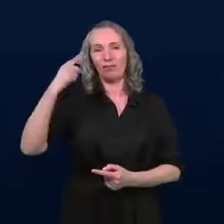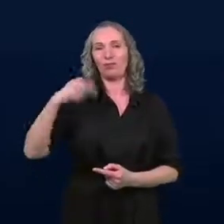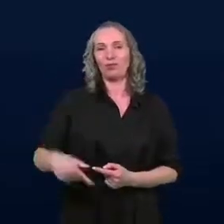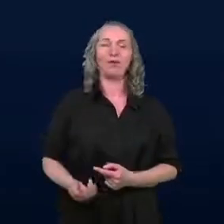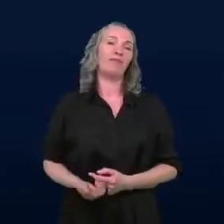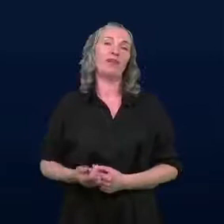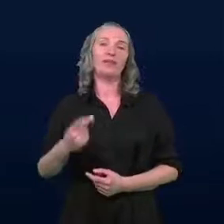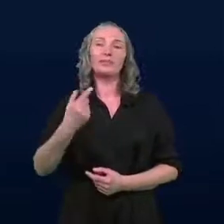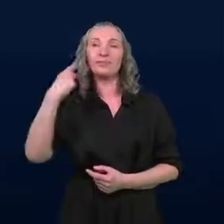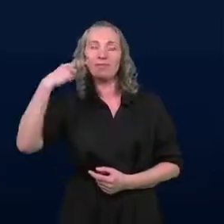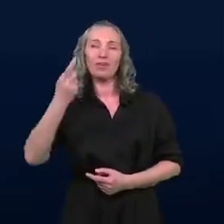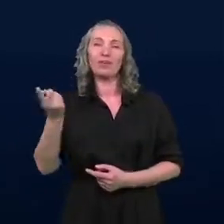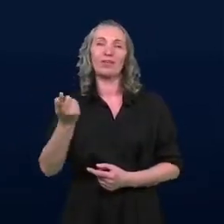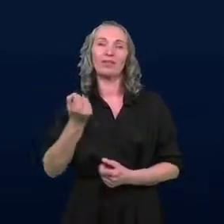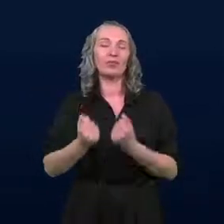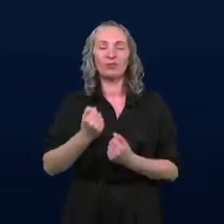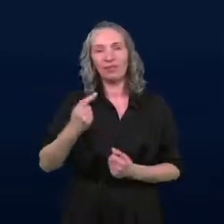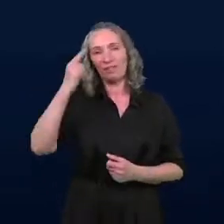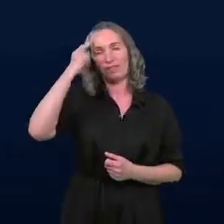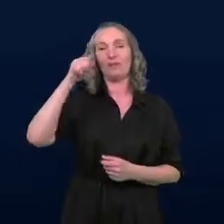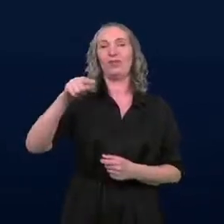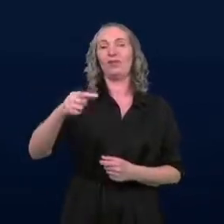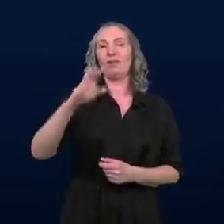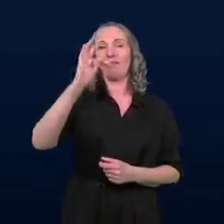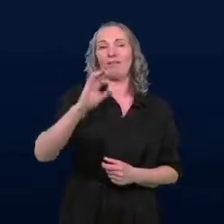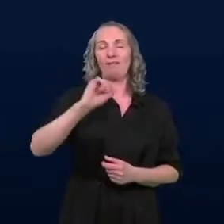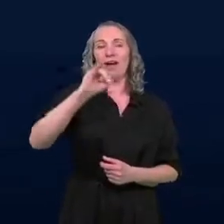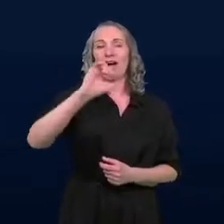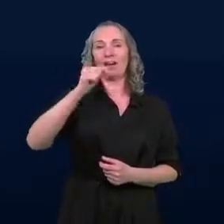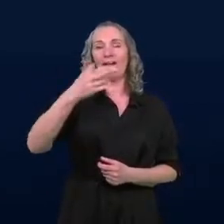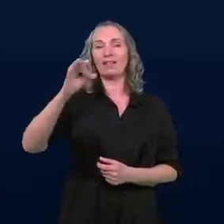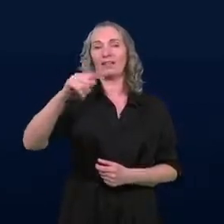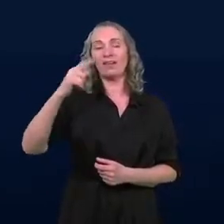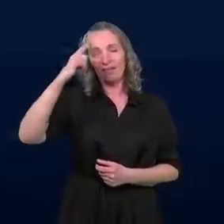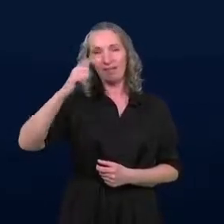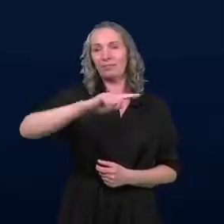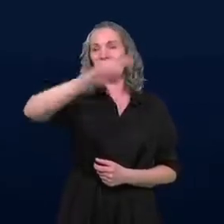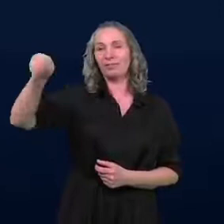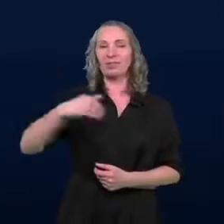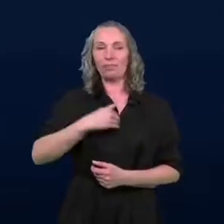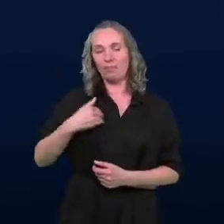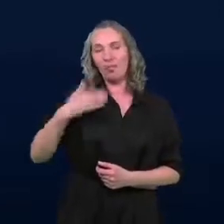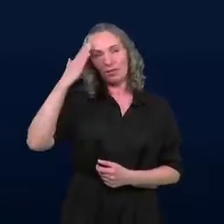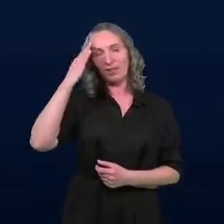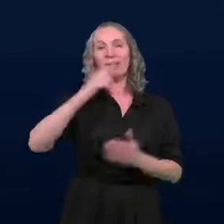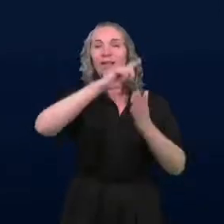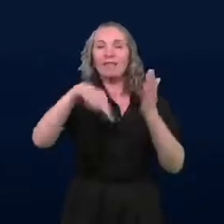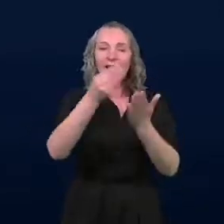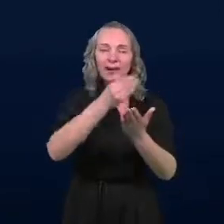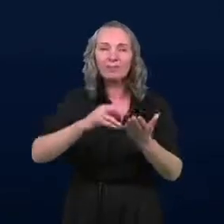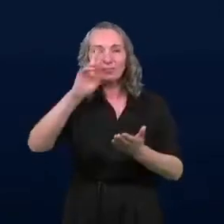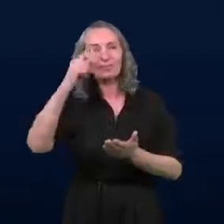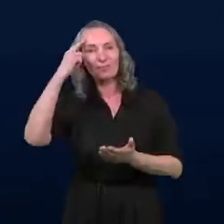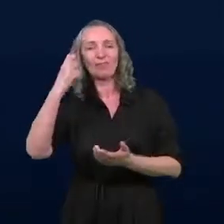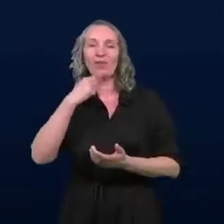sposób nie wspomnieć oczywiście o fajansie znanym właściwie w całej Polsce. I dlatego też bardzo się